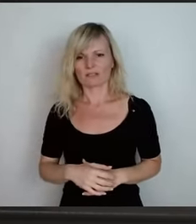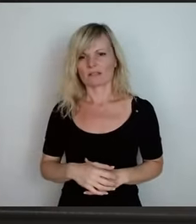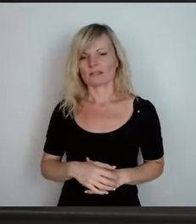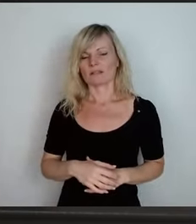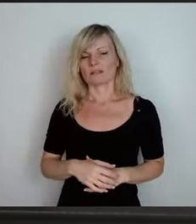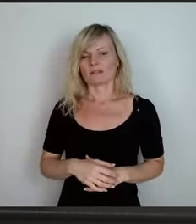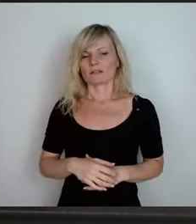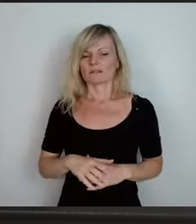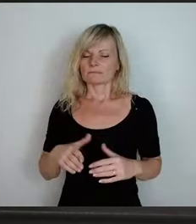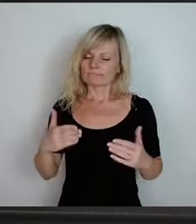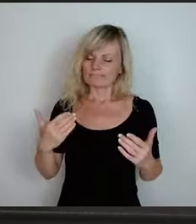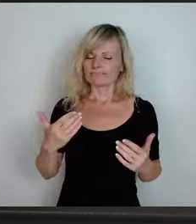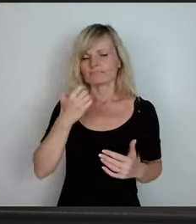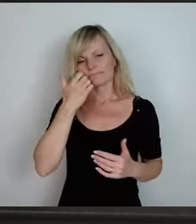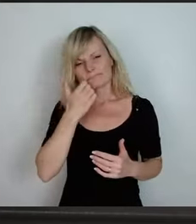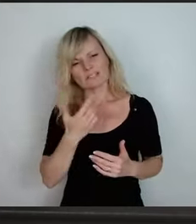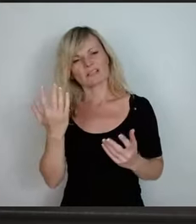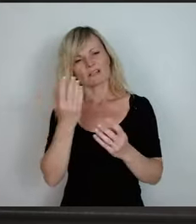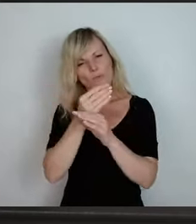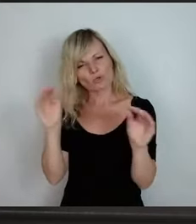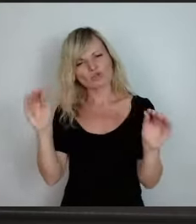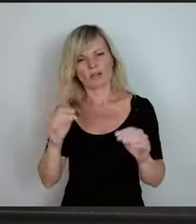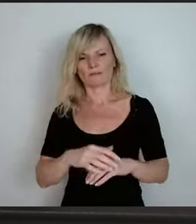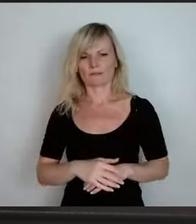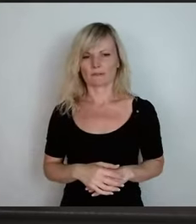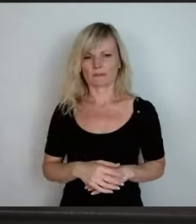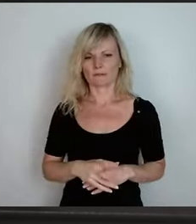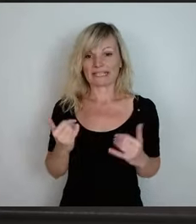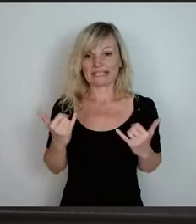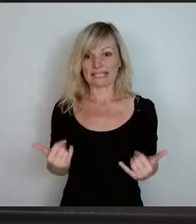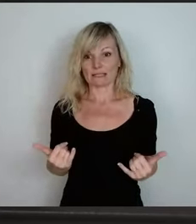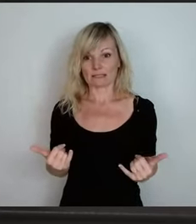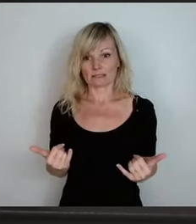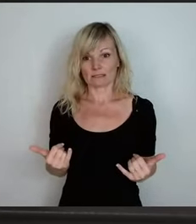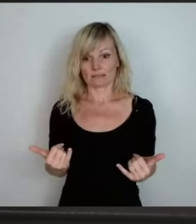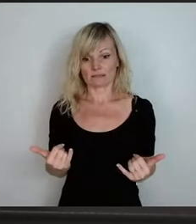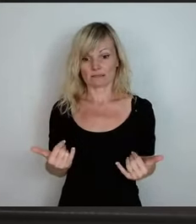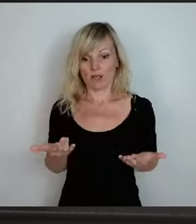was wir heute tun. Natürlich, wir reden um hier und jetzt. Das ist uns ganz wichtig.